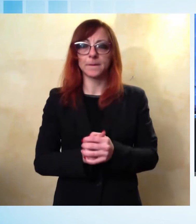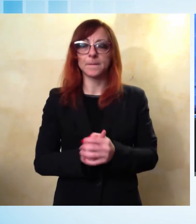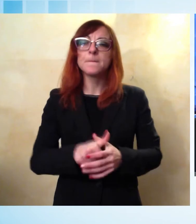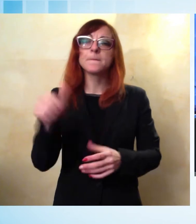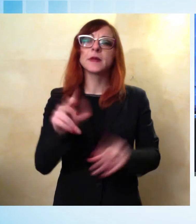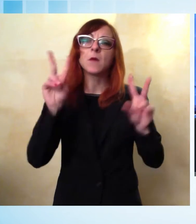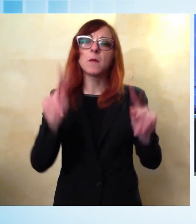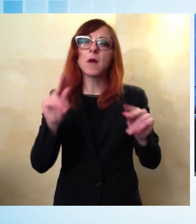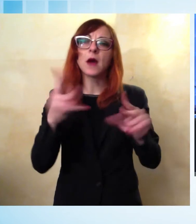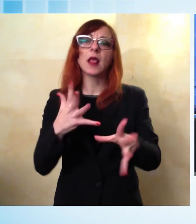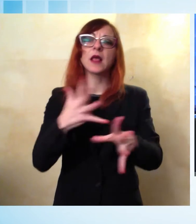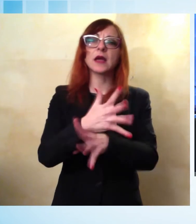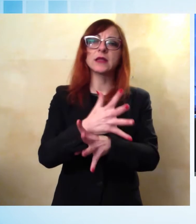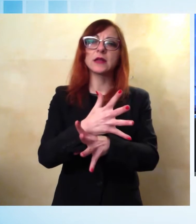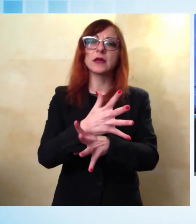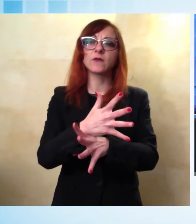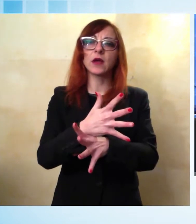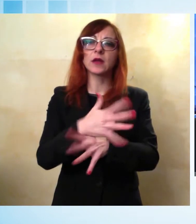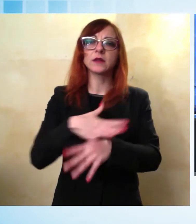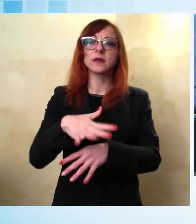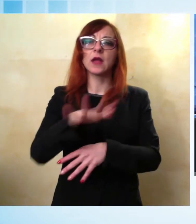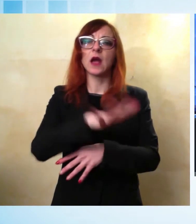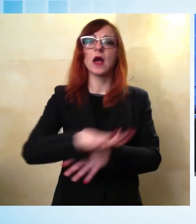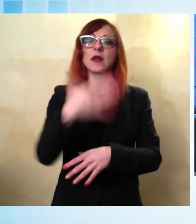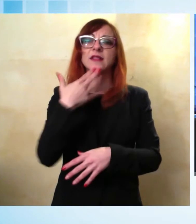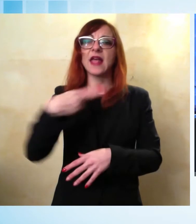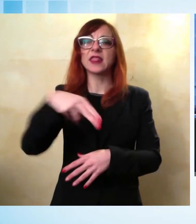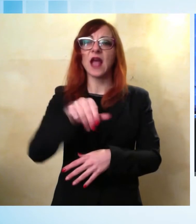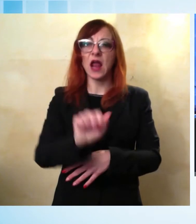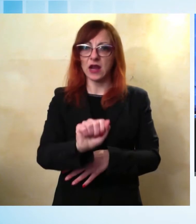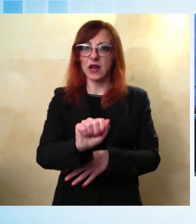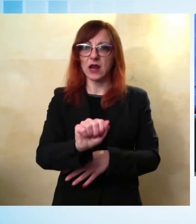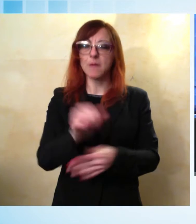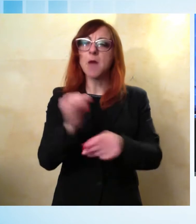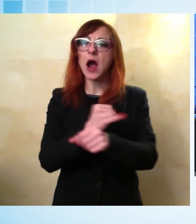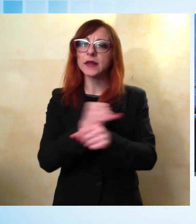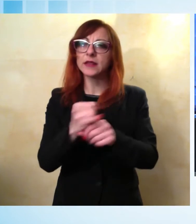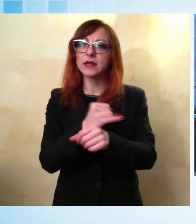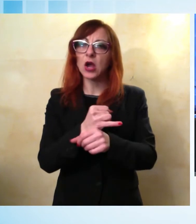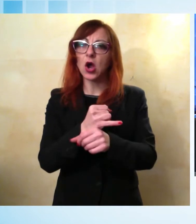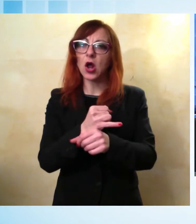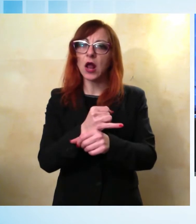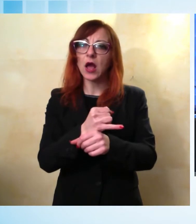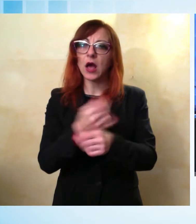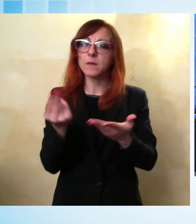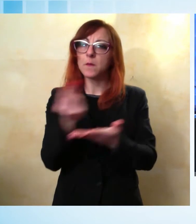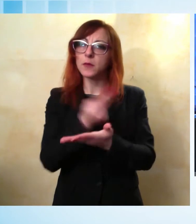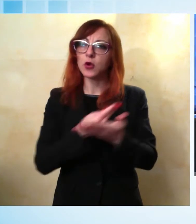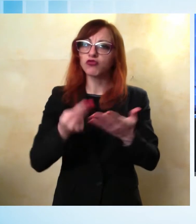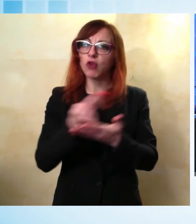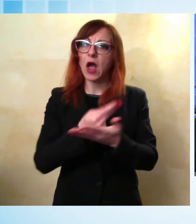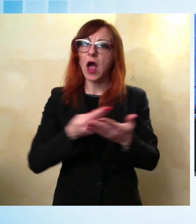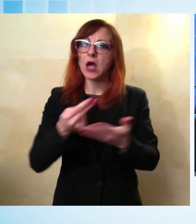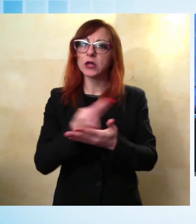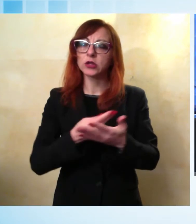interventi che hanno interessato il quartiere di Sant'Anna, in particolare uno dei progetti dei quartieri social